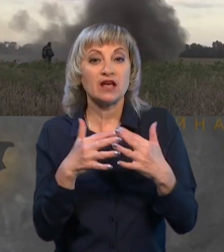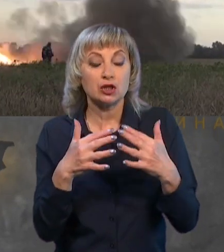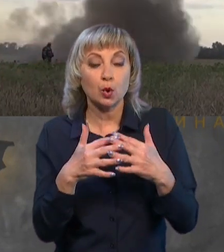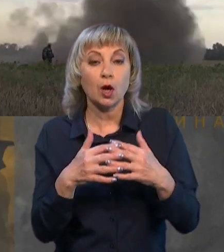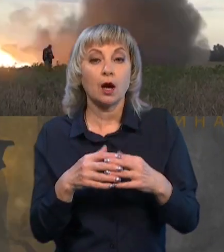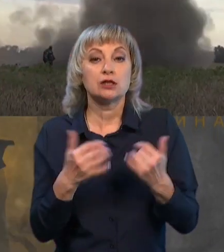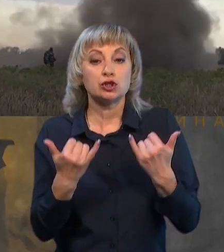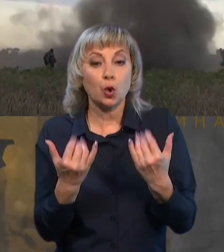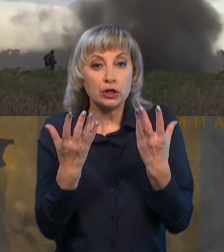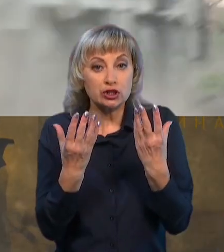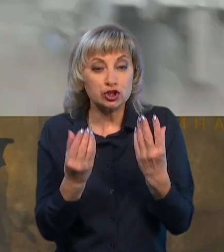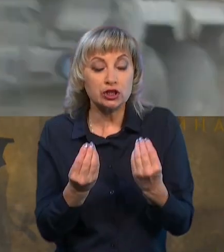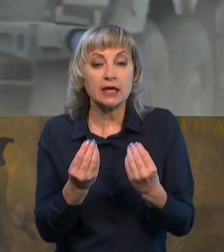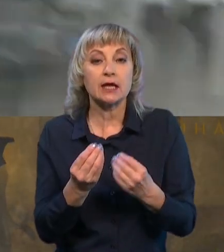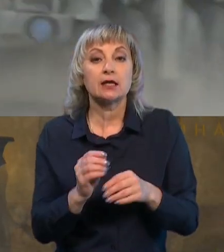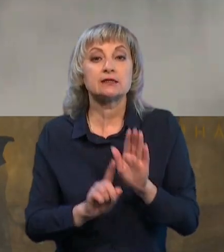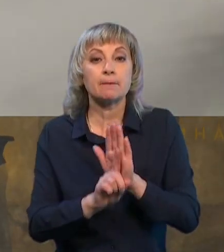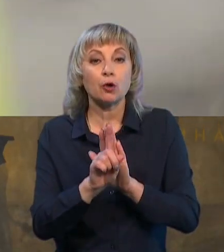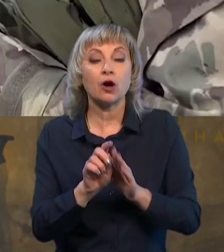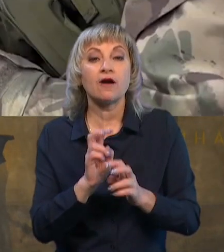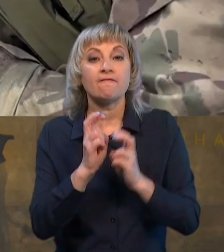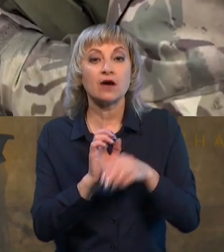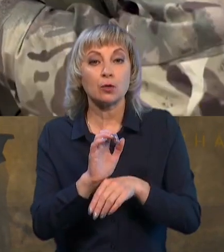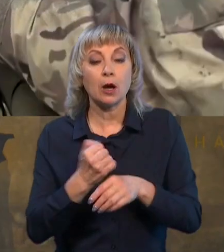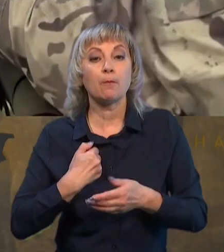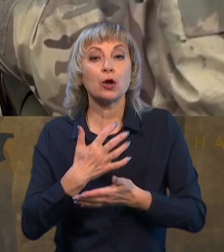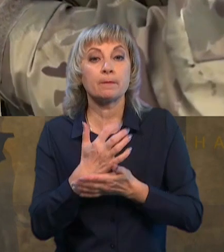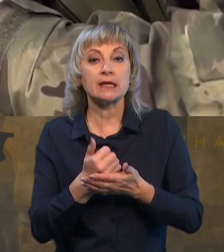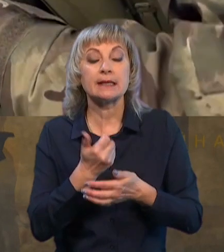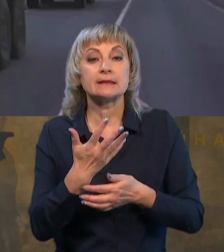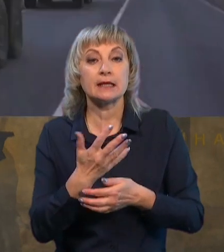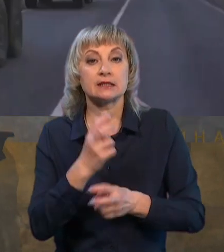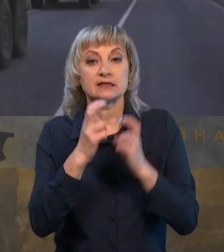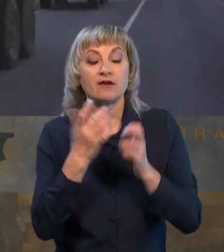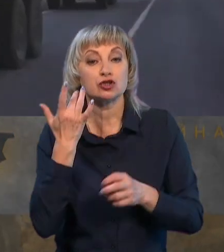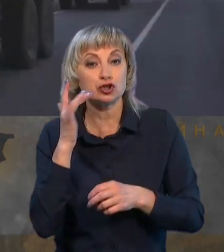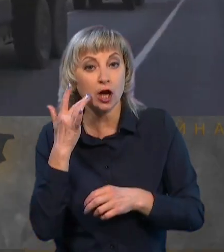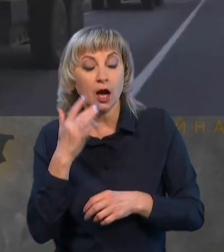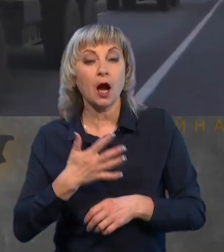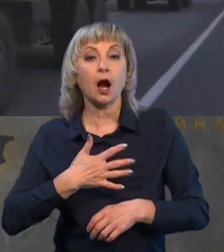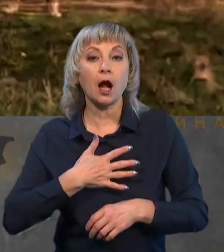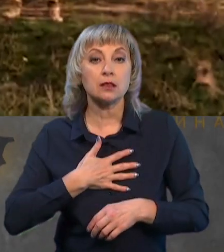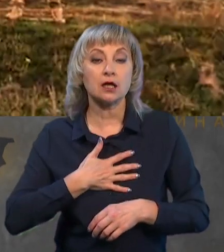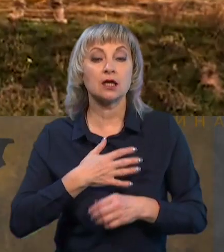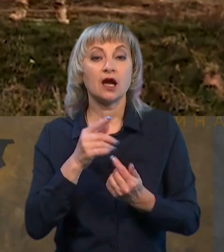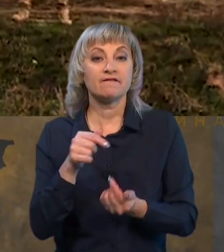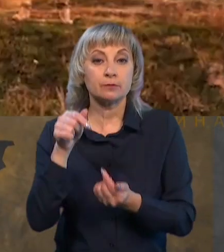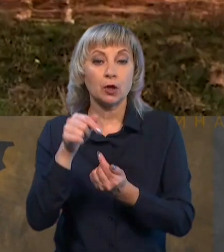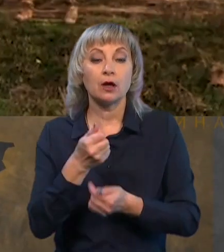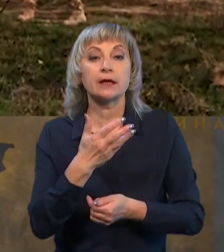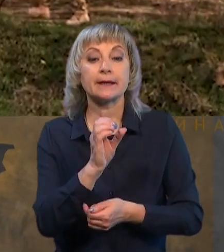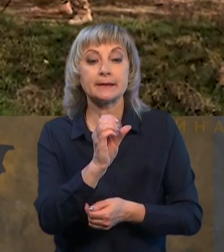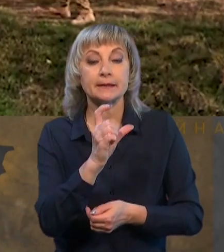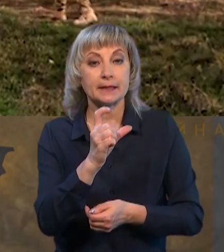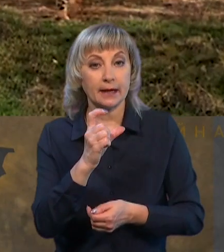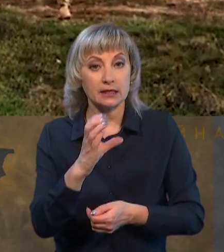на сьогоднішній день запущене виробництво боєприпасів декількох заводів в США, Канади, відповідно, в ряді європейських